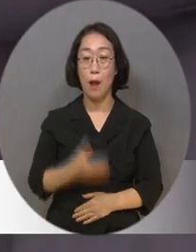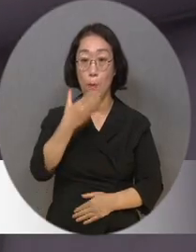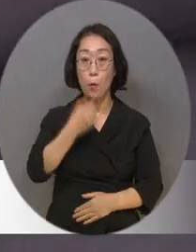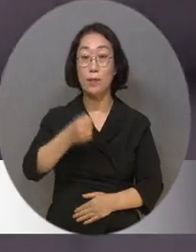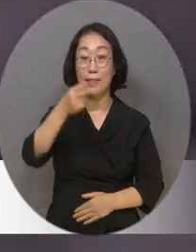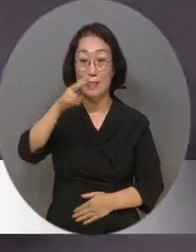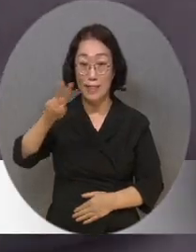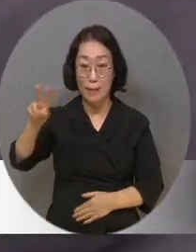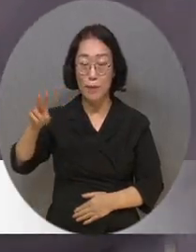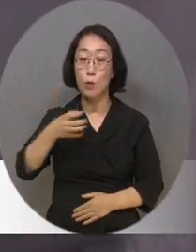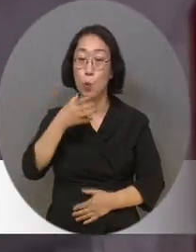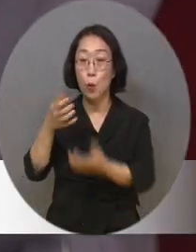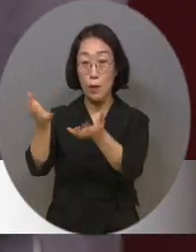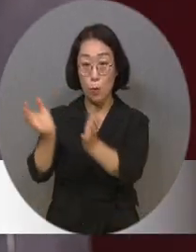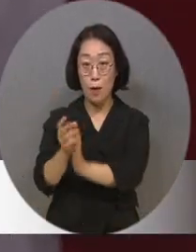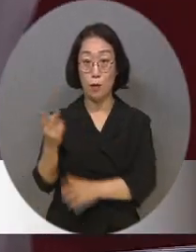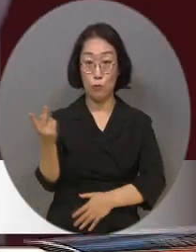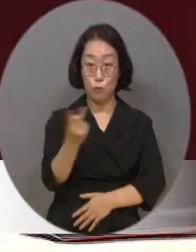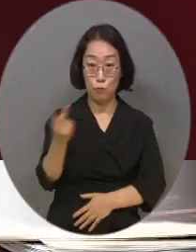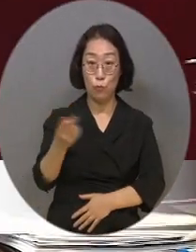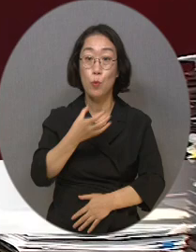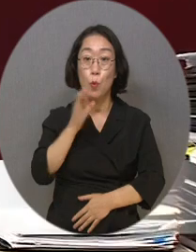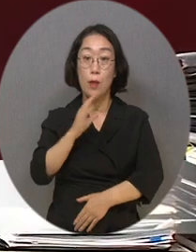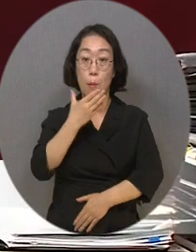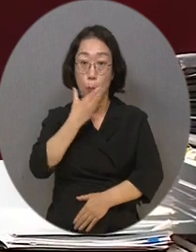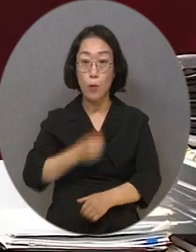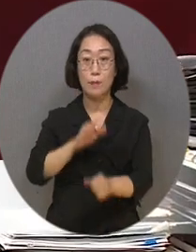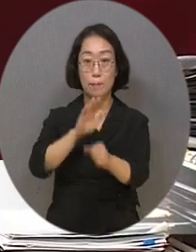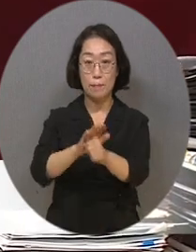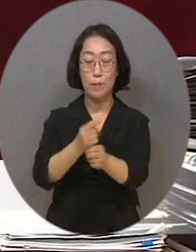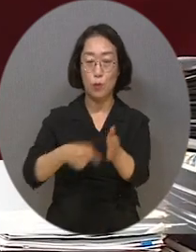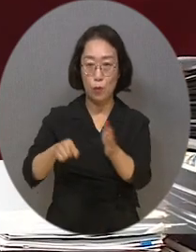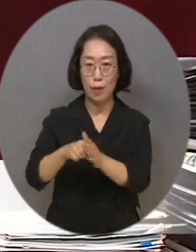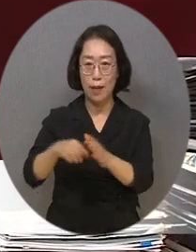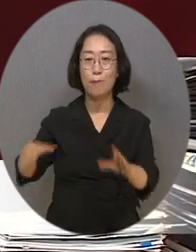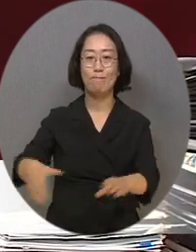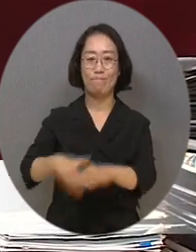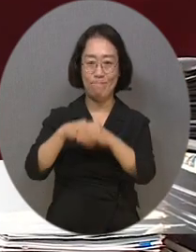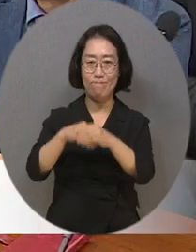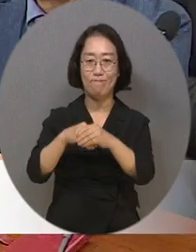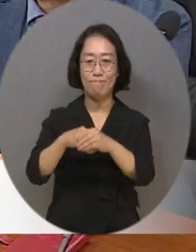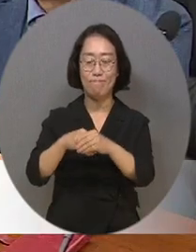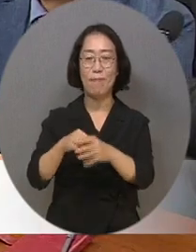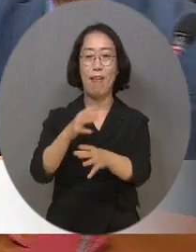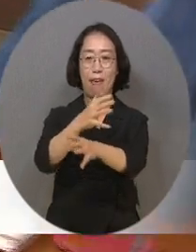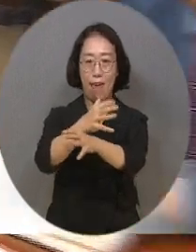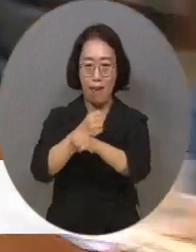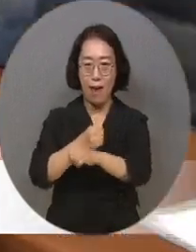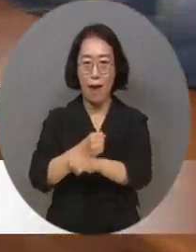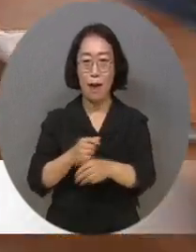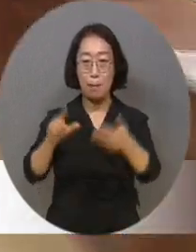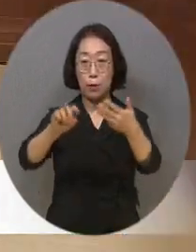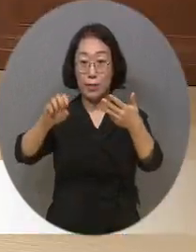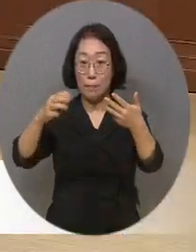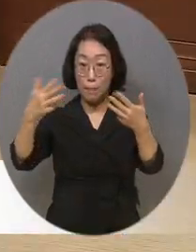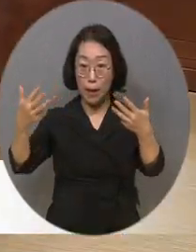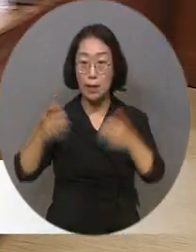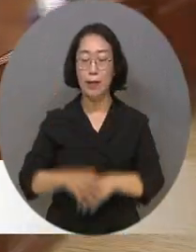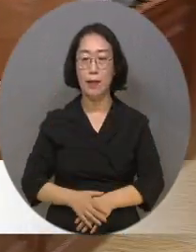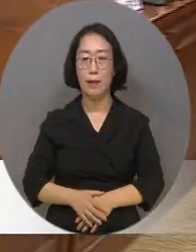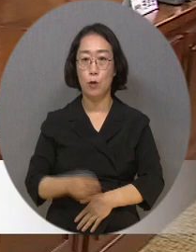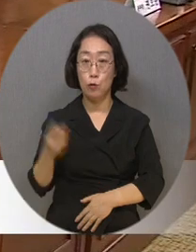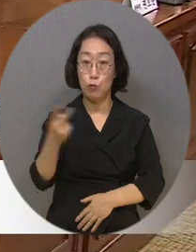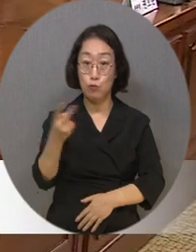복지TV와 대한노인회가 노인복지 증진을 위해 두 손을 맞잡았습니다. 지난 28일 두 기관은